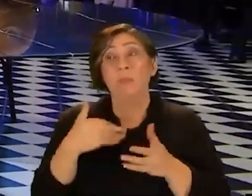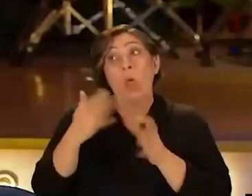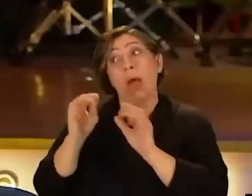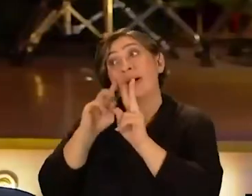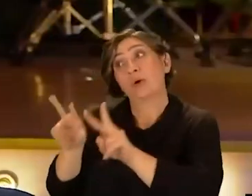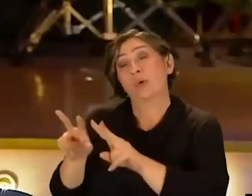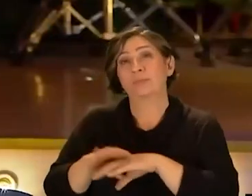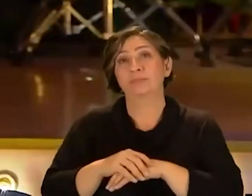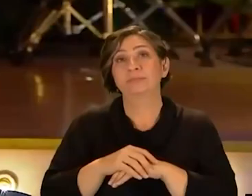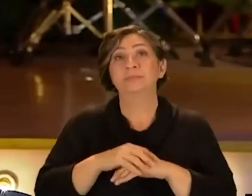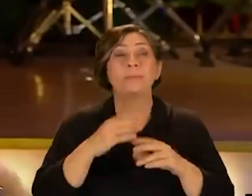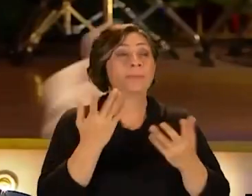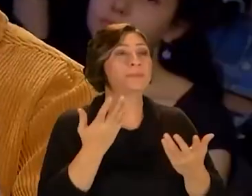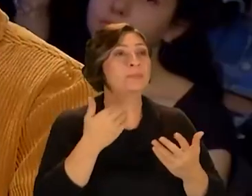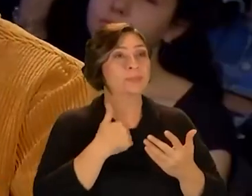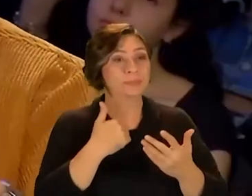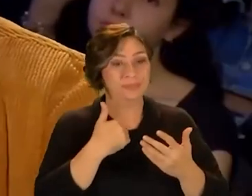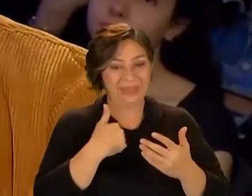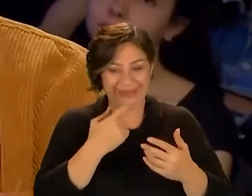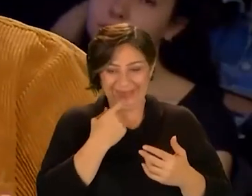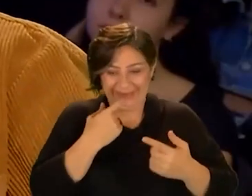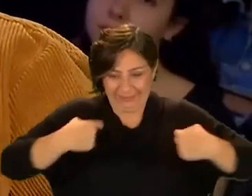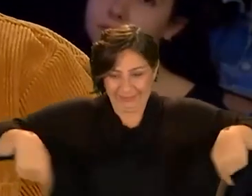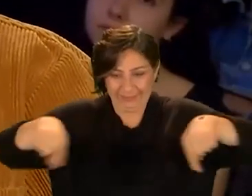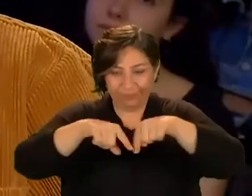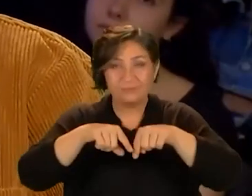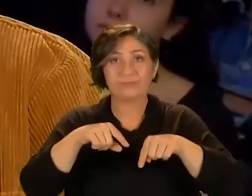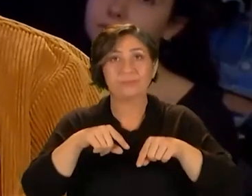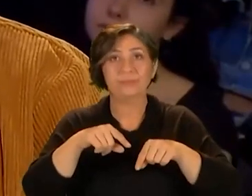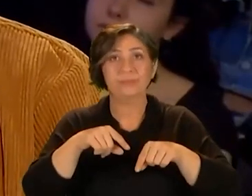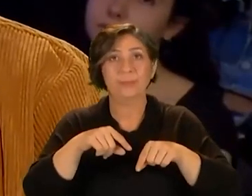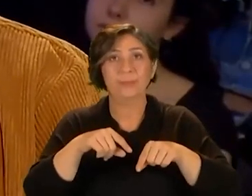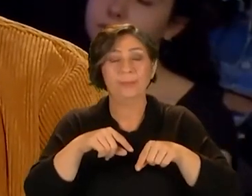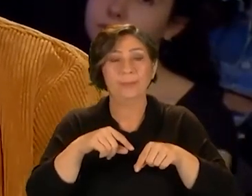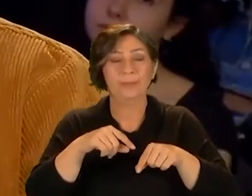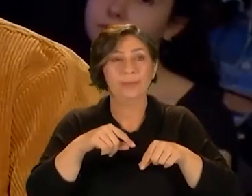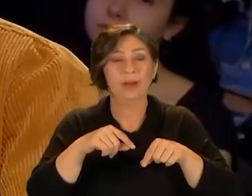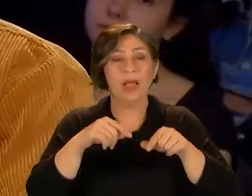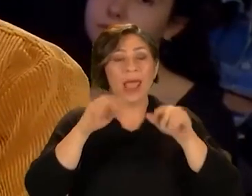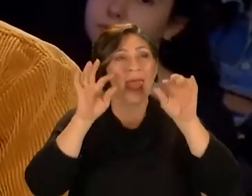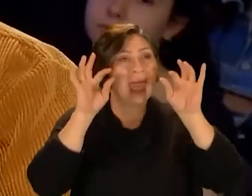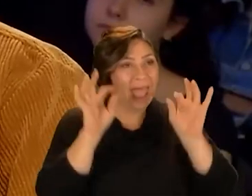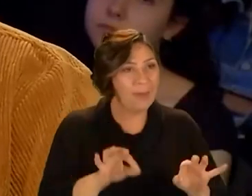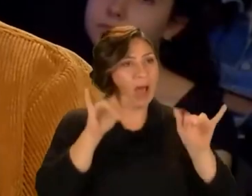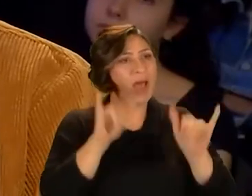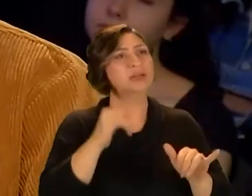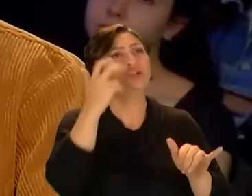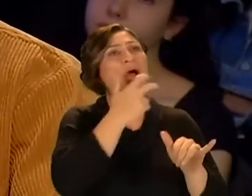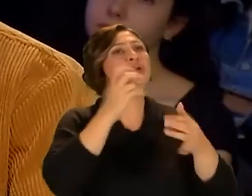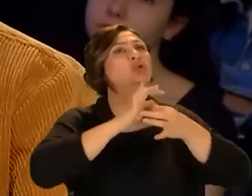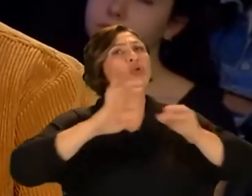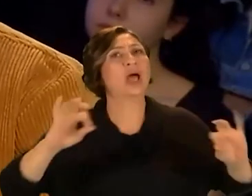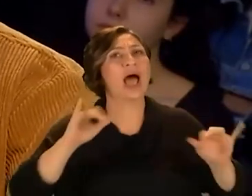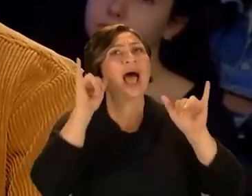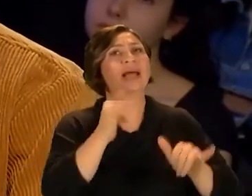Ben öyle bakıyorum. Ya biz şimdi bizim nesil bence bu işte hep aynı şarkı